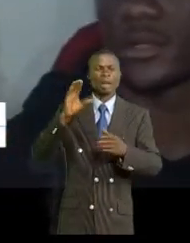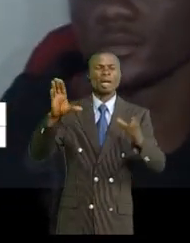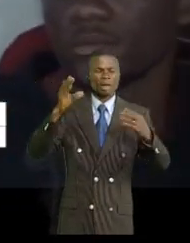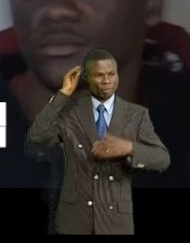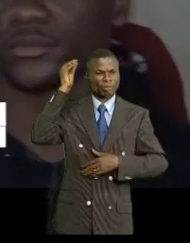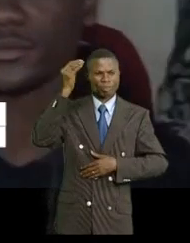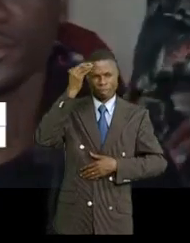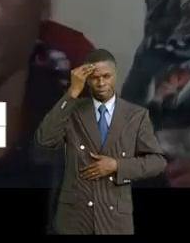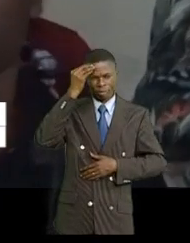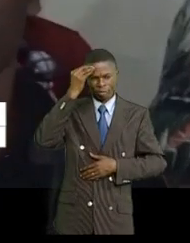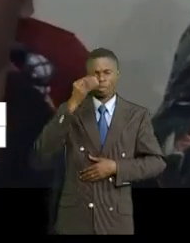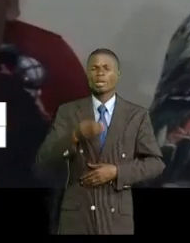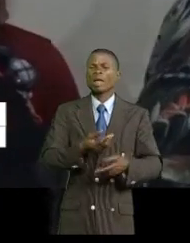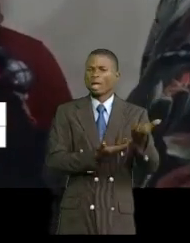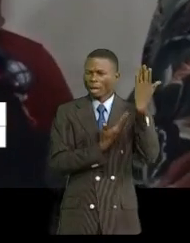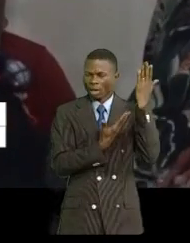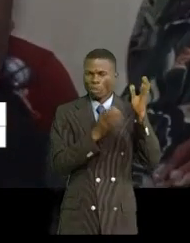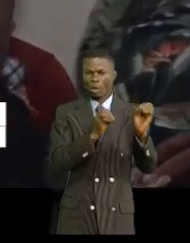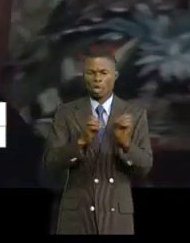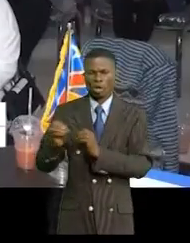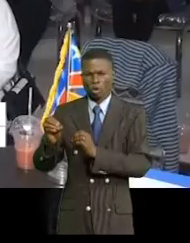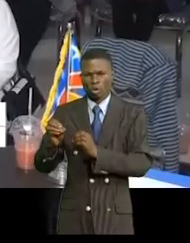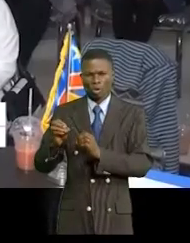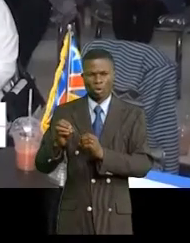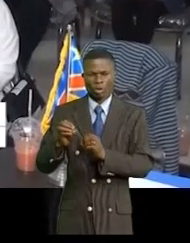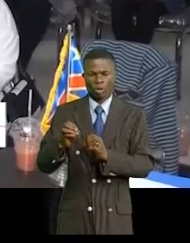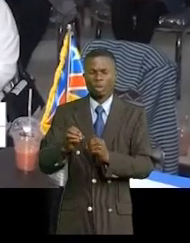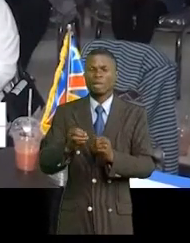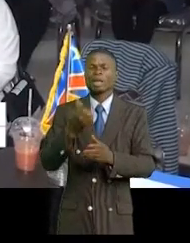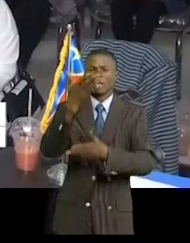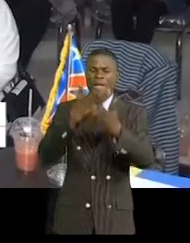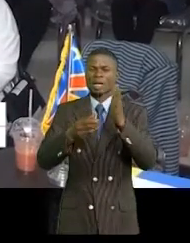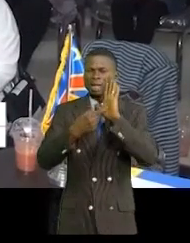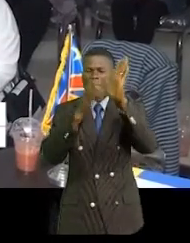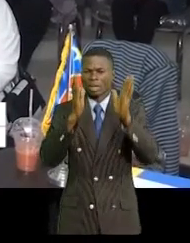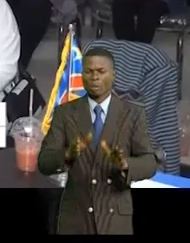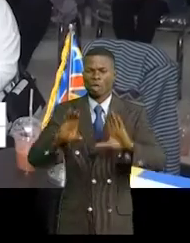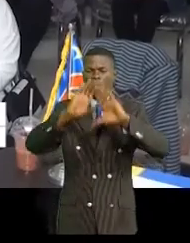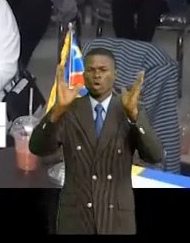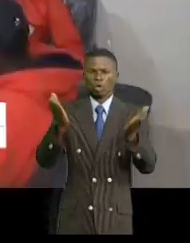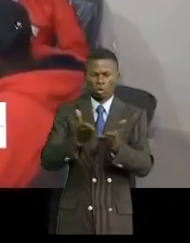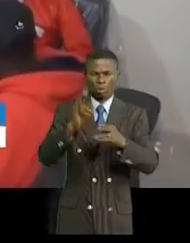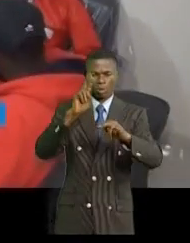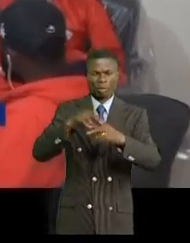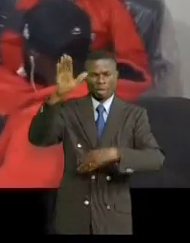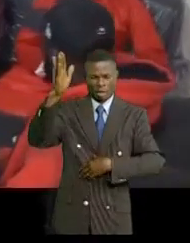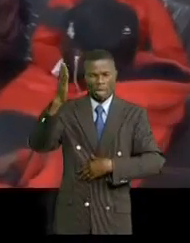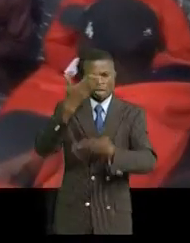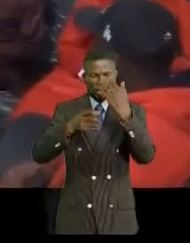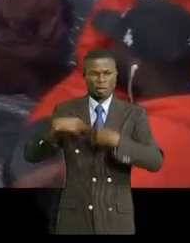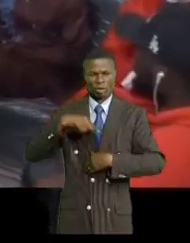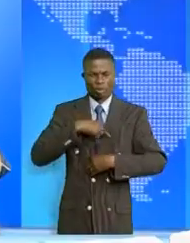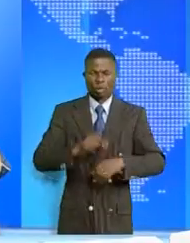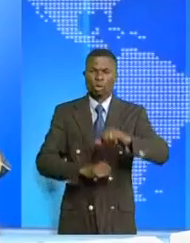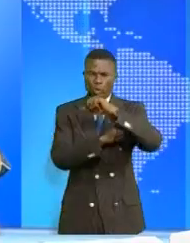à juste titre la valeur de l'organisation privée qui est une représentation en communauté à l'étranger. Voilà qui justifie tout son